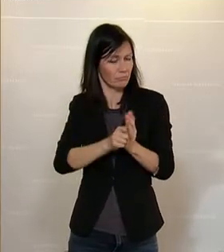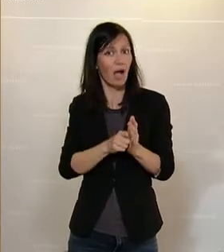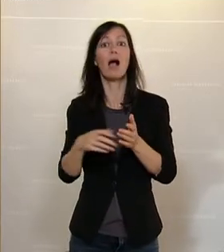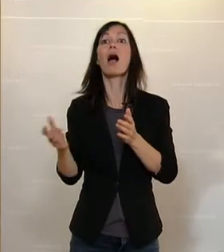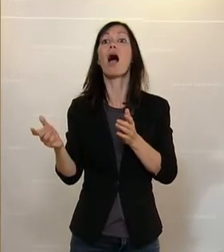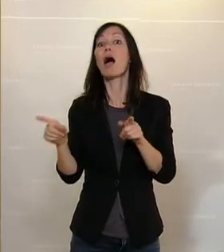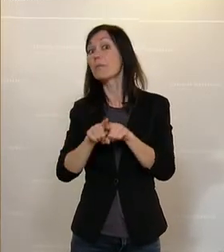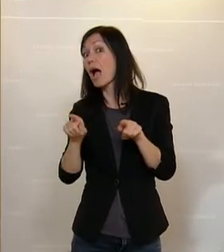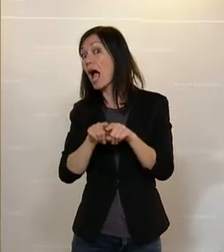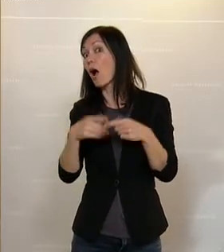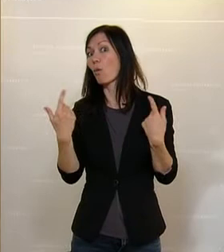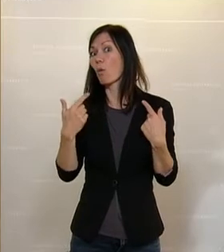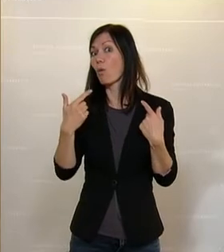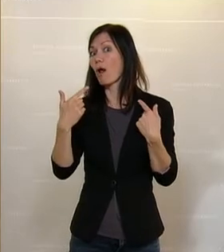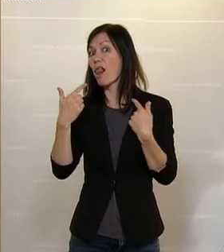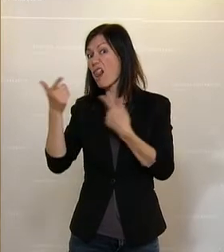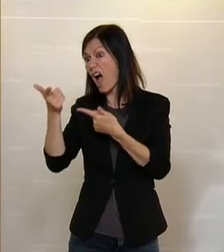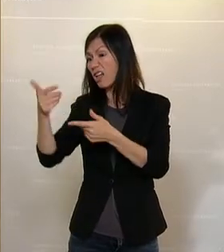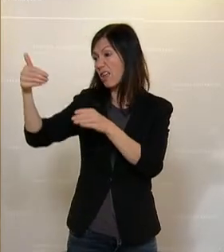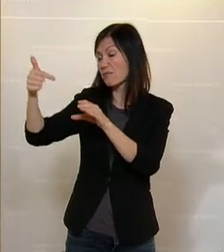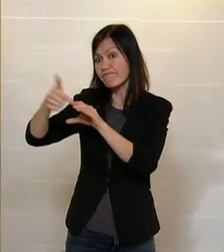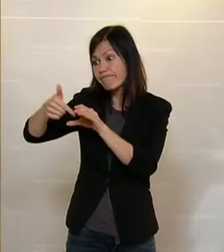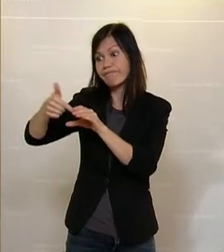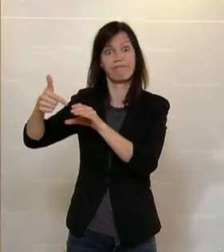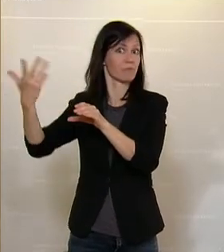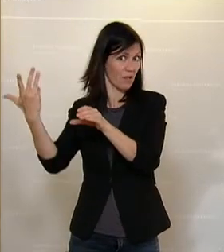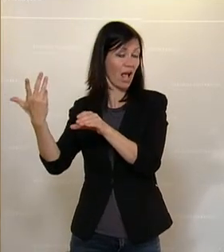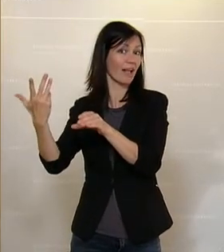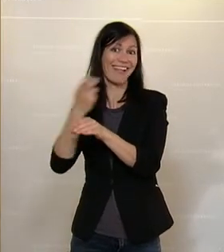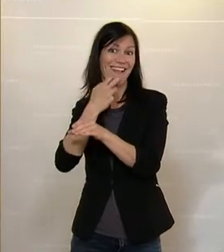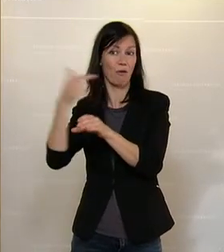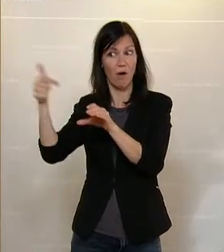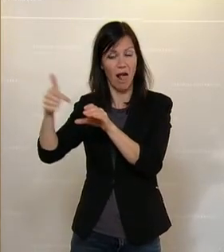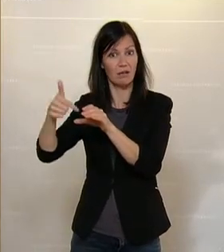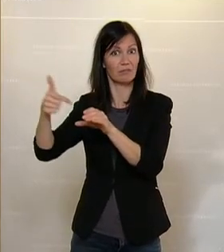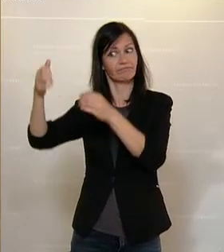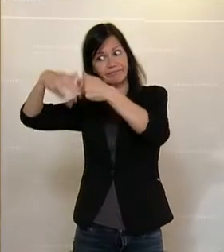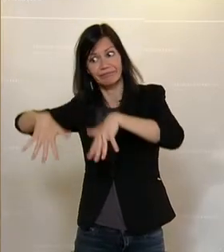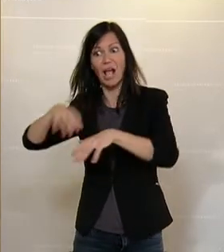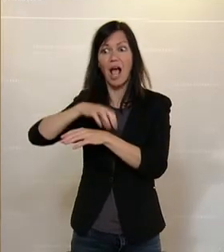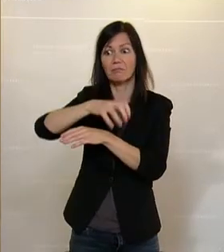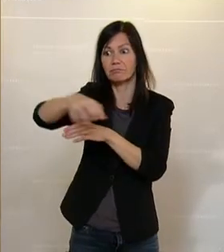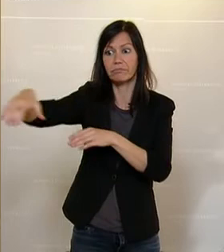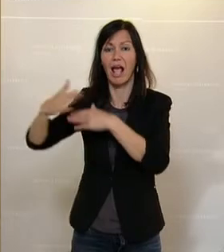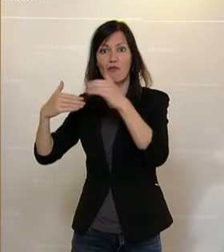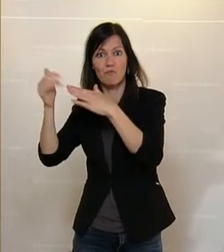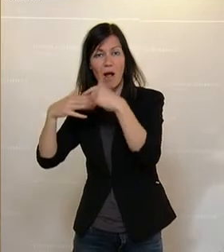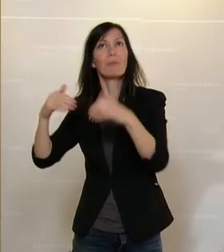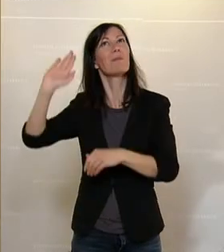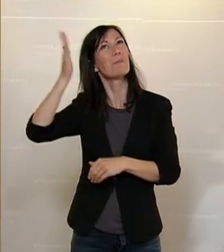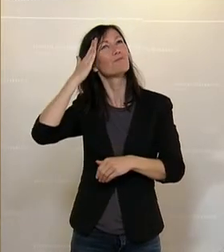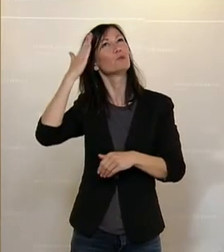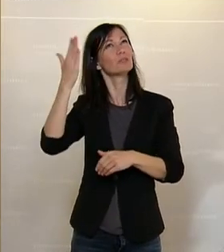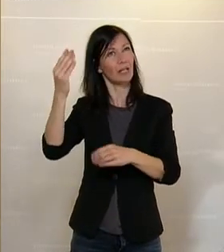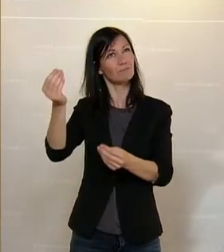Ladeinfrastruktur, die Forschung und Entwicklung sowie die Bewusstseinsbildung und die Informationen. Ein